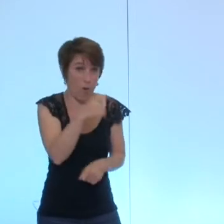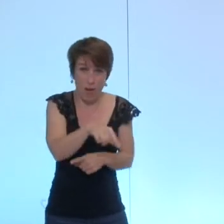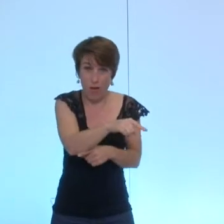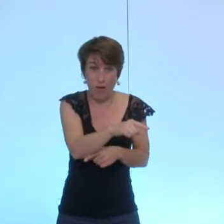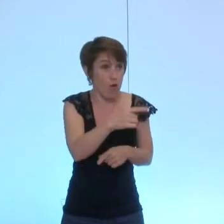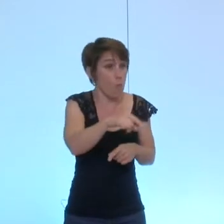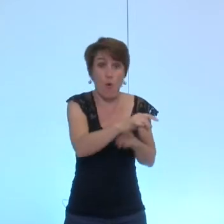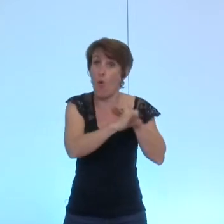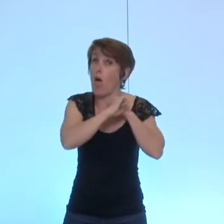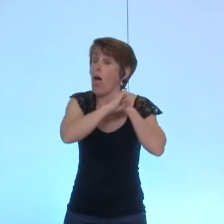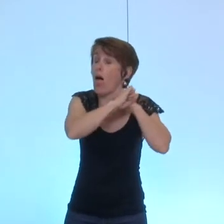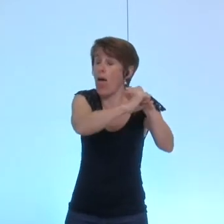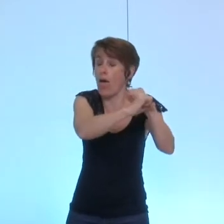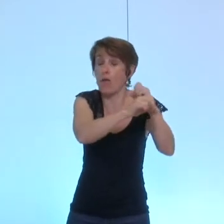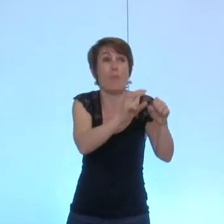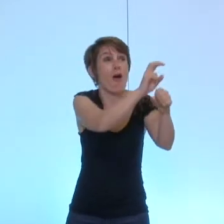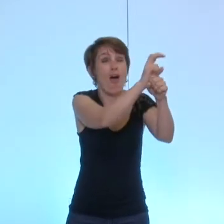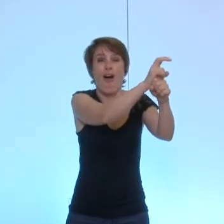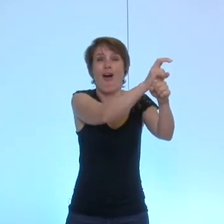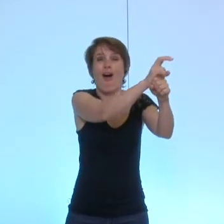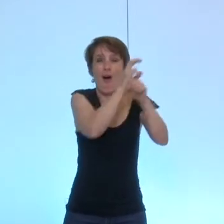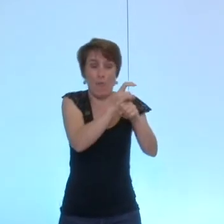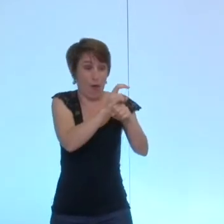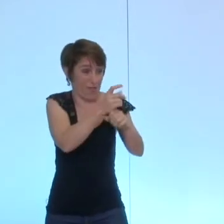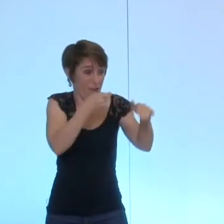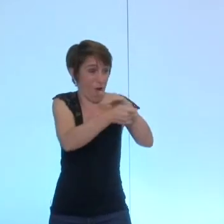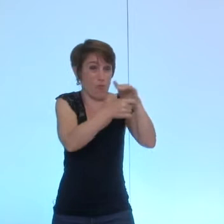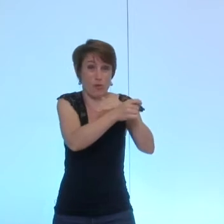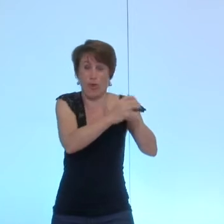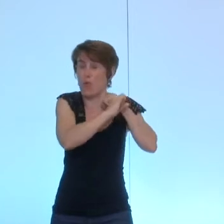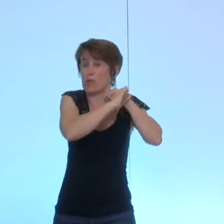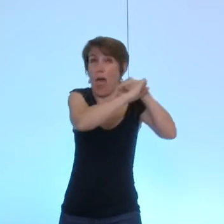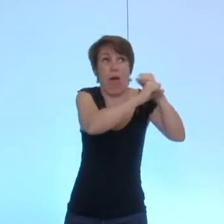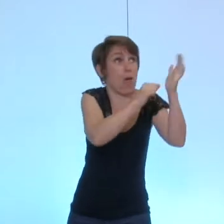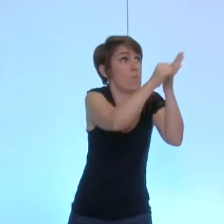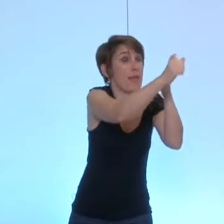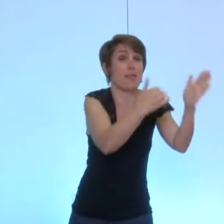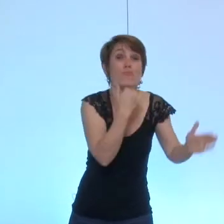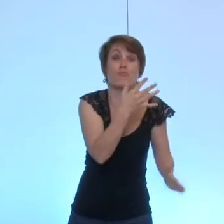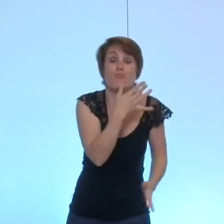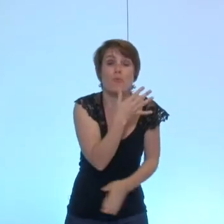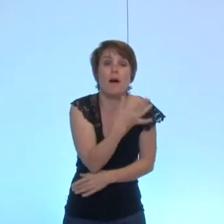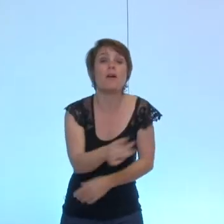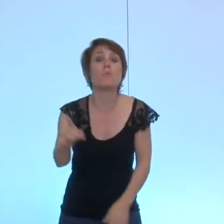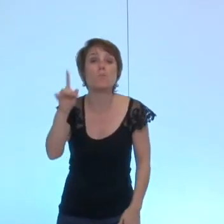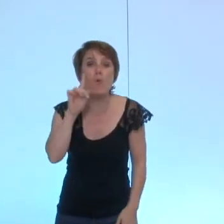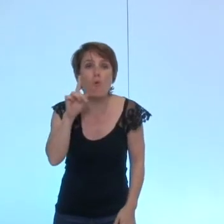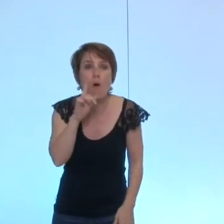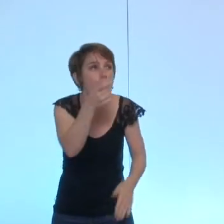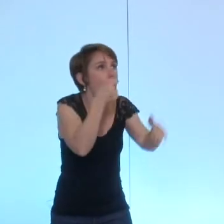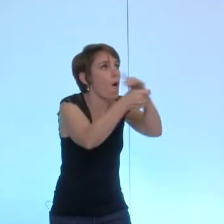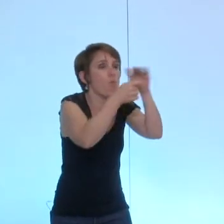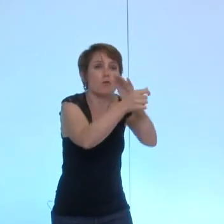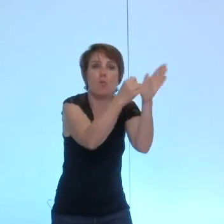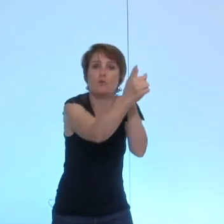remboursements des investissements qu'on les oblige à accomplir et pourquoi est-ce qu'ils ne peuvent pas payer les remboursements de ces investissements